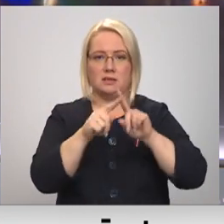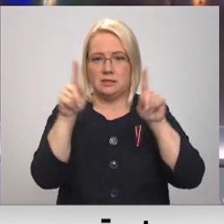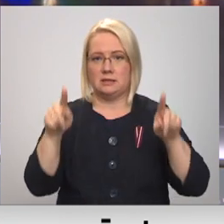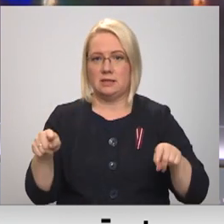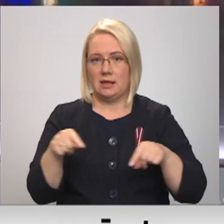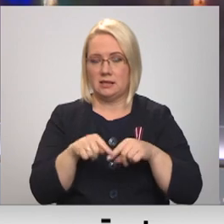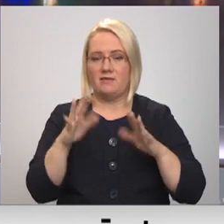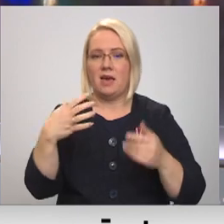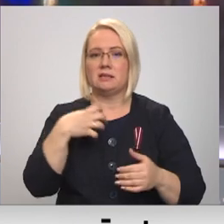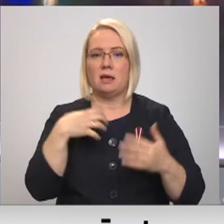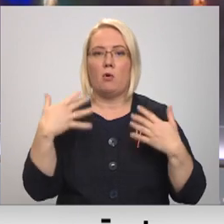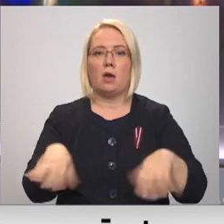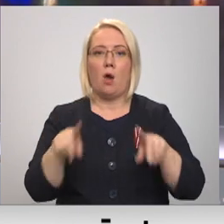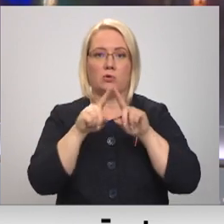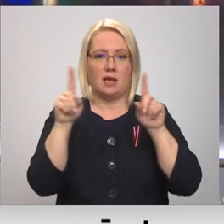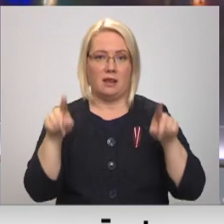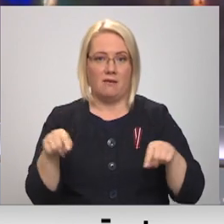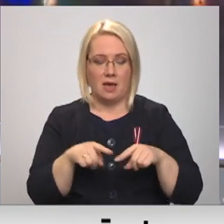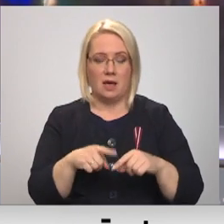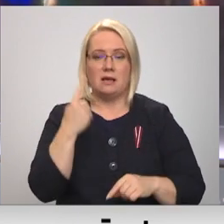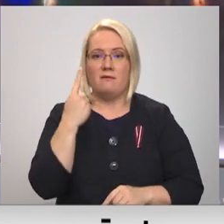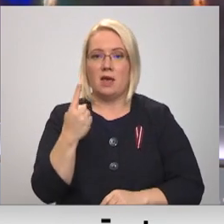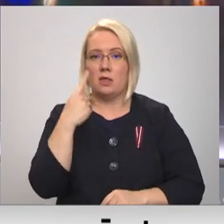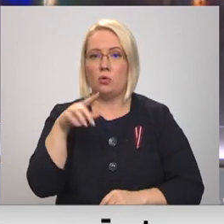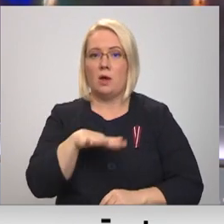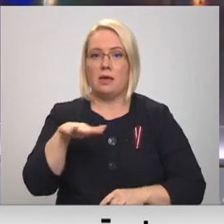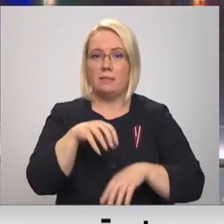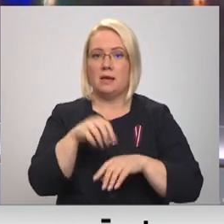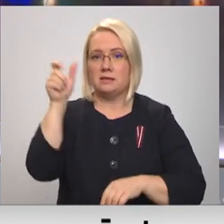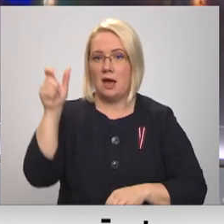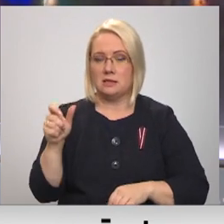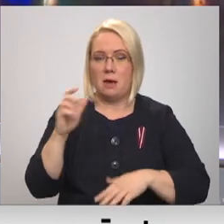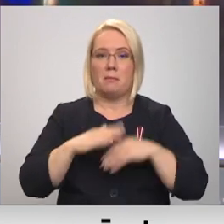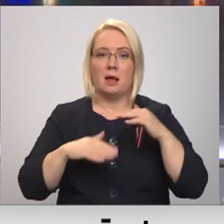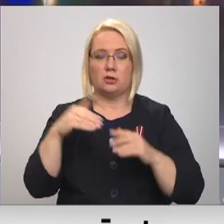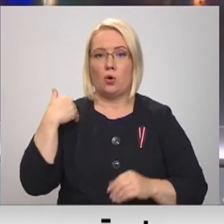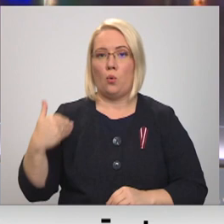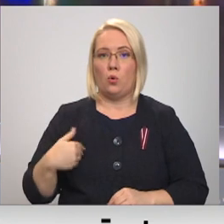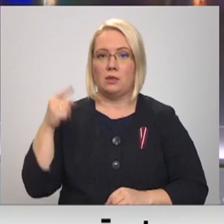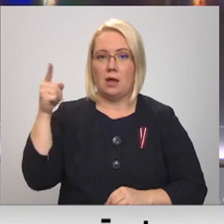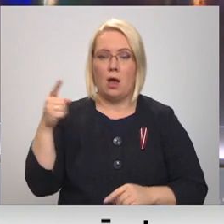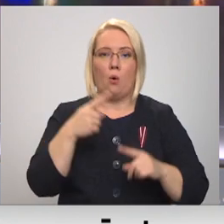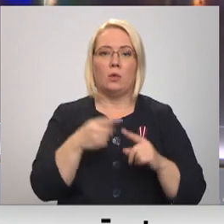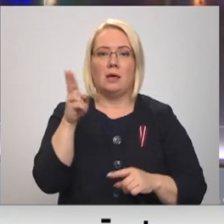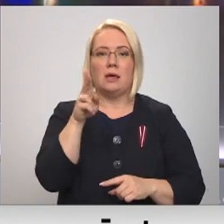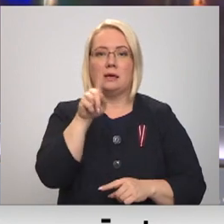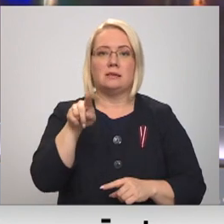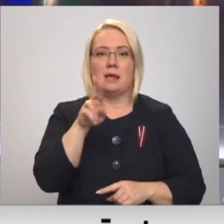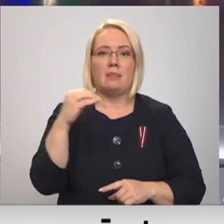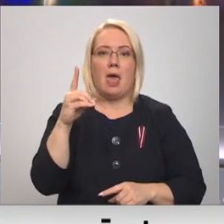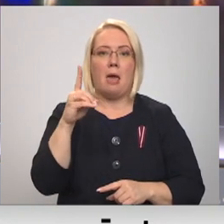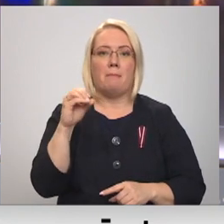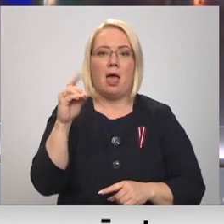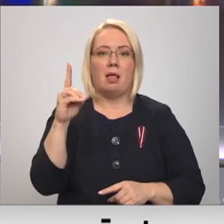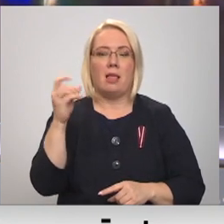pārslimošanas certifikāta. Viena no ģimenes ārstēm praktizēja kuldīgā un snēpēlas pagastā, un nu vairāk